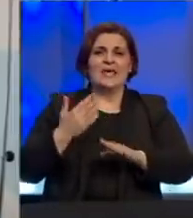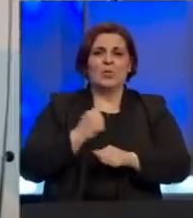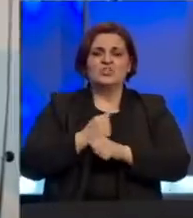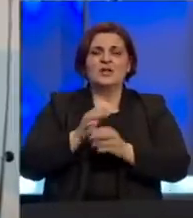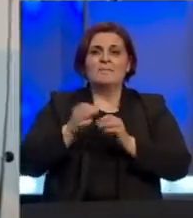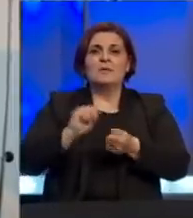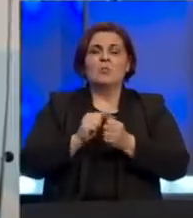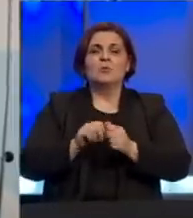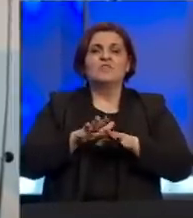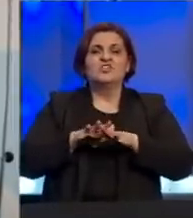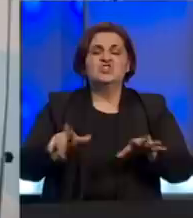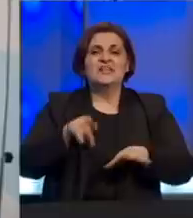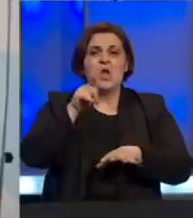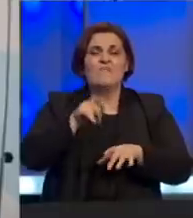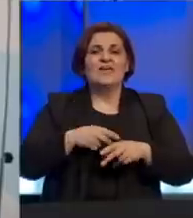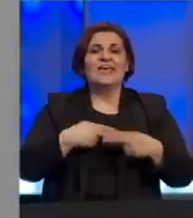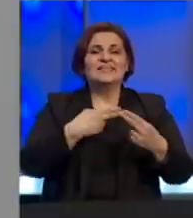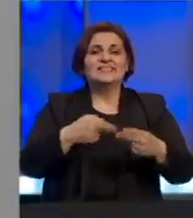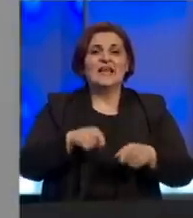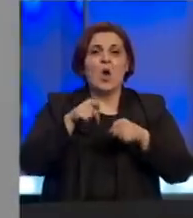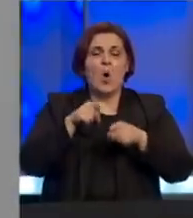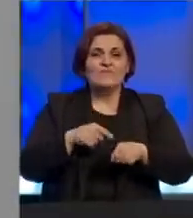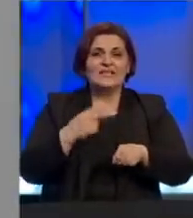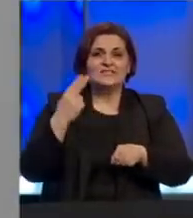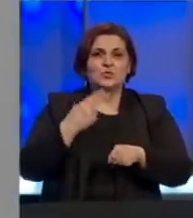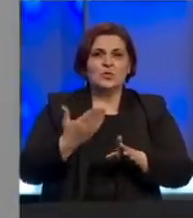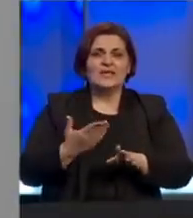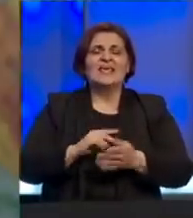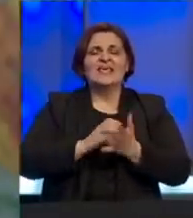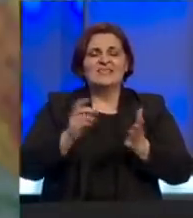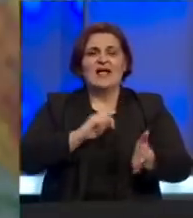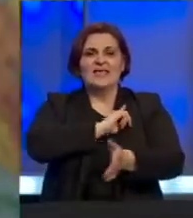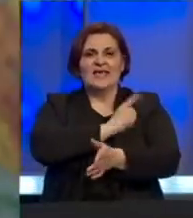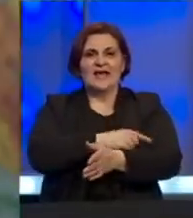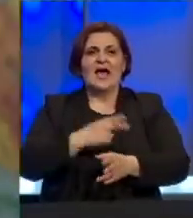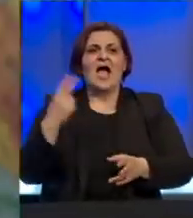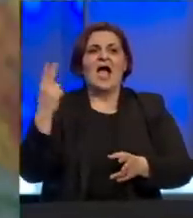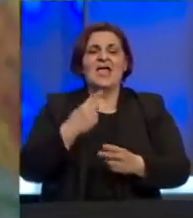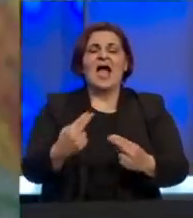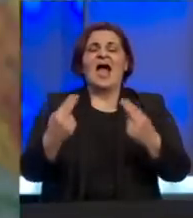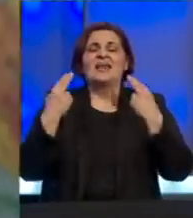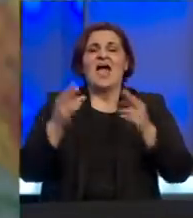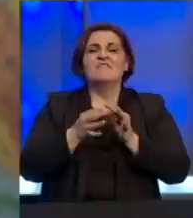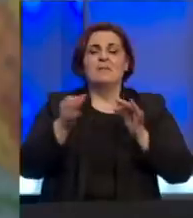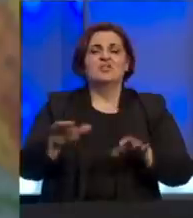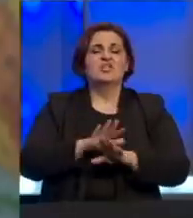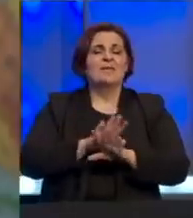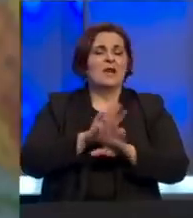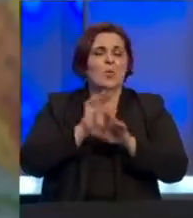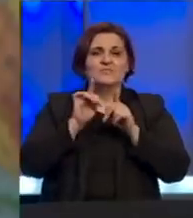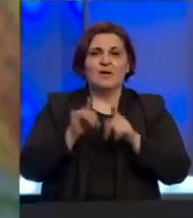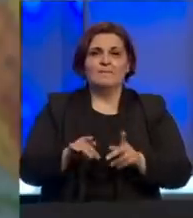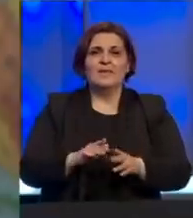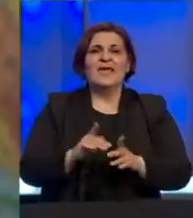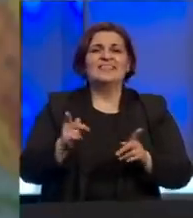u borbe proti širanja ove zaraze, ovdje su naravno i deljena stansi. Naravno najvažnija mjera u svemu ome i